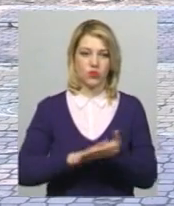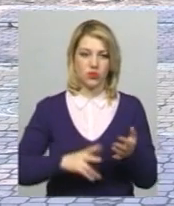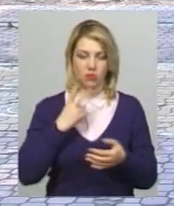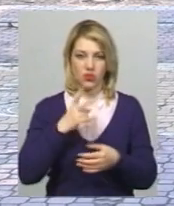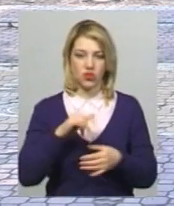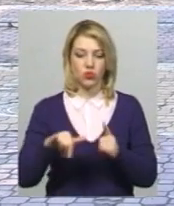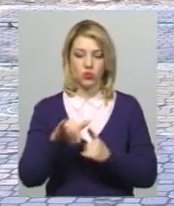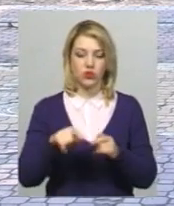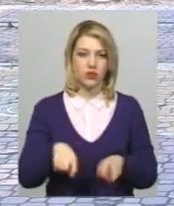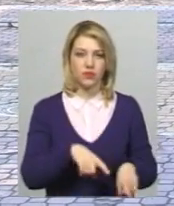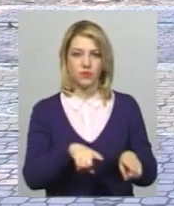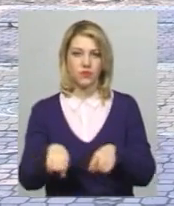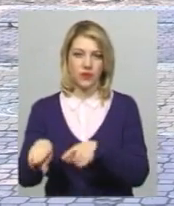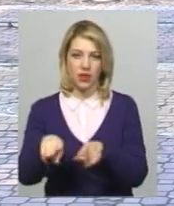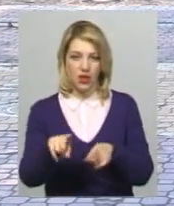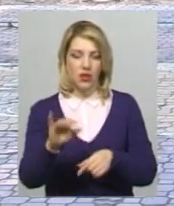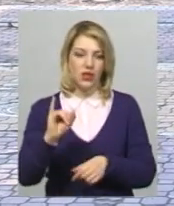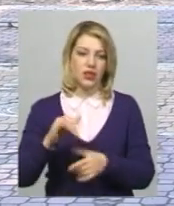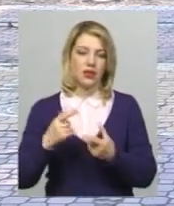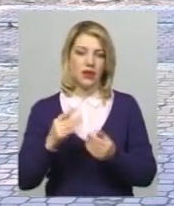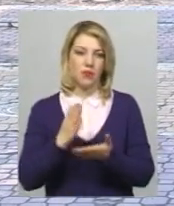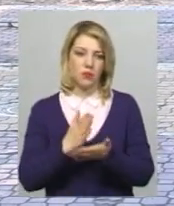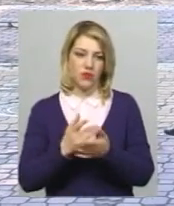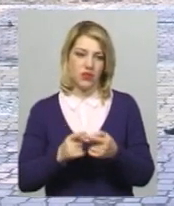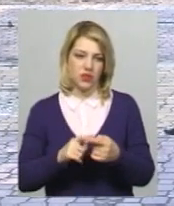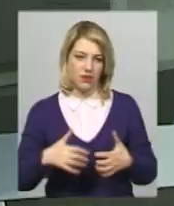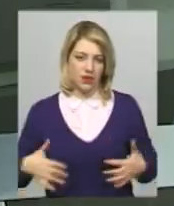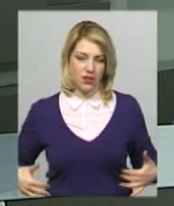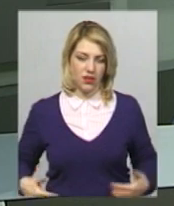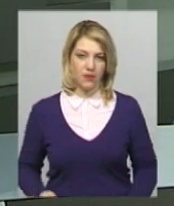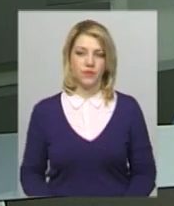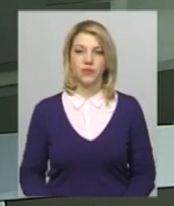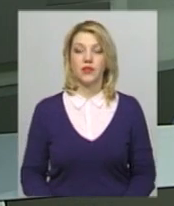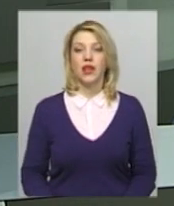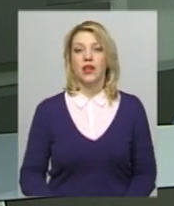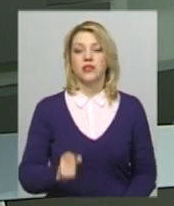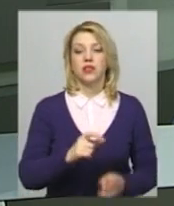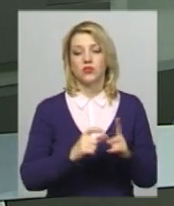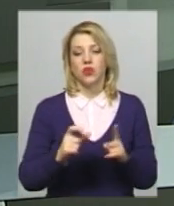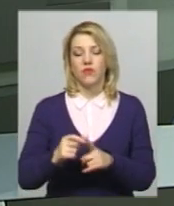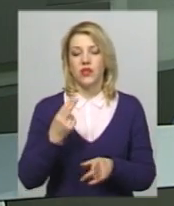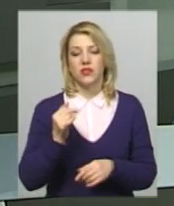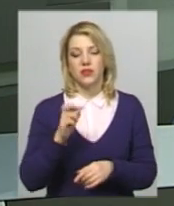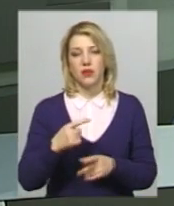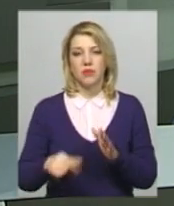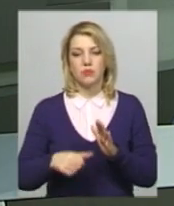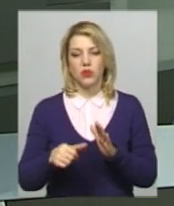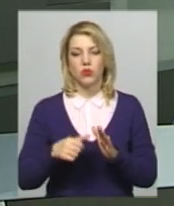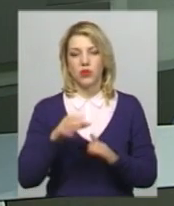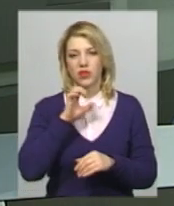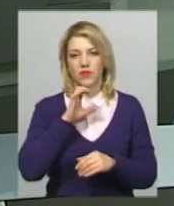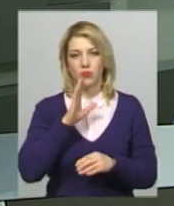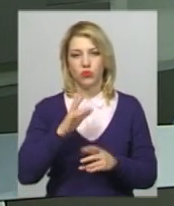міграцію і на даний час, де вона перебуває. За словами Тетяни Циб, безпритульних тварин